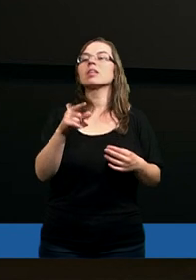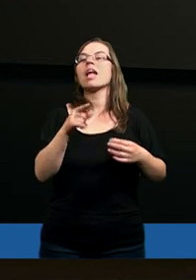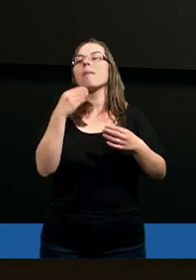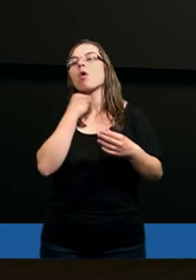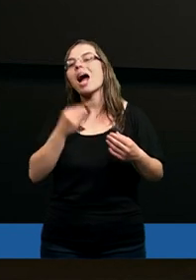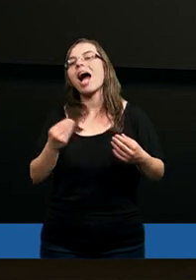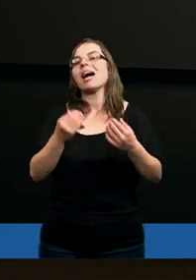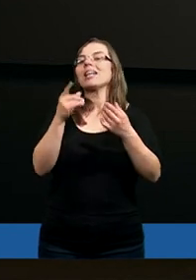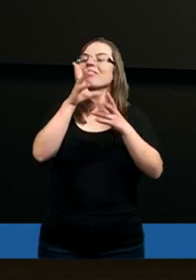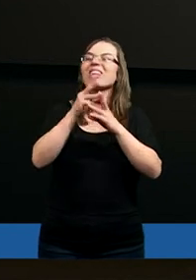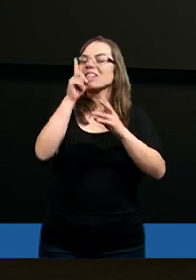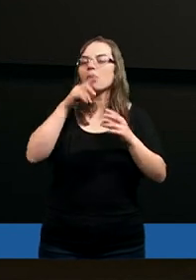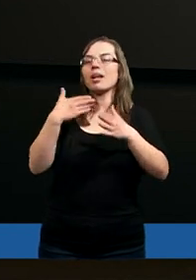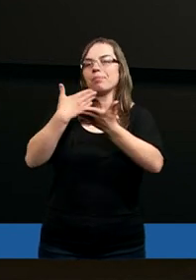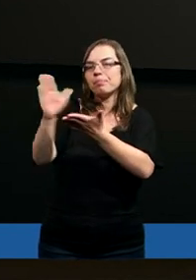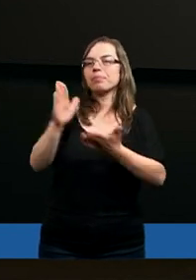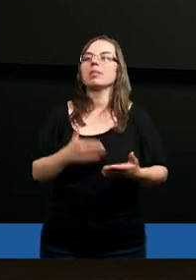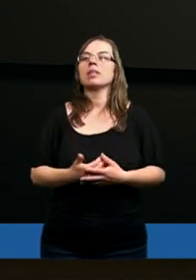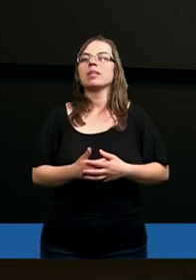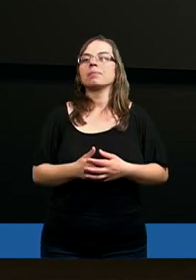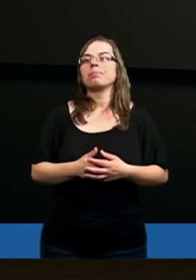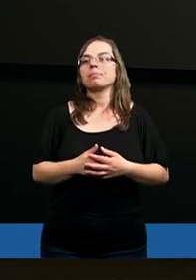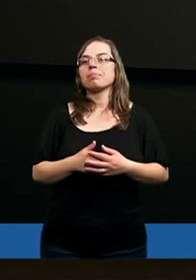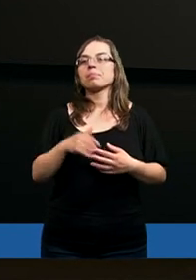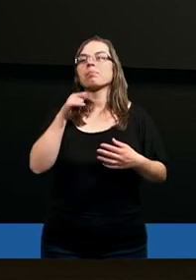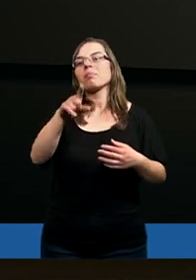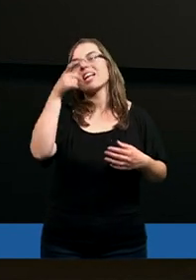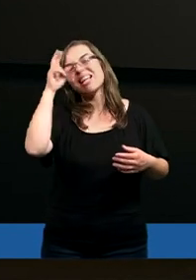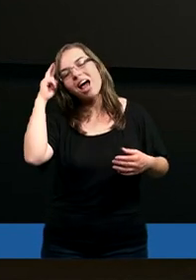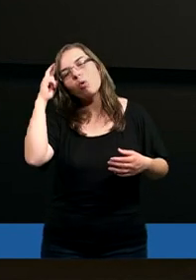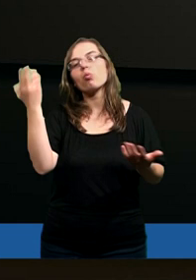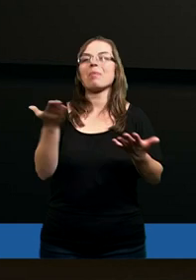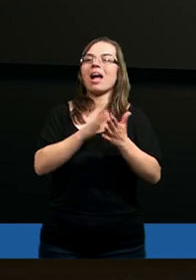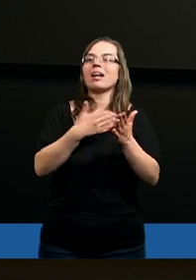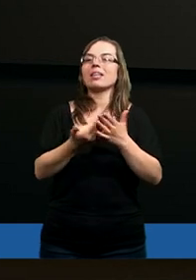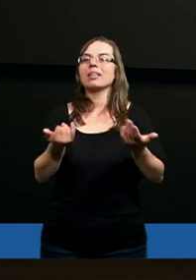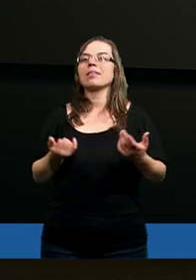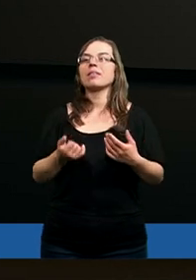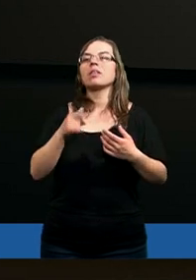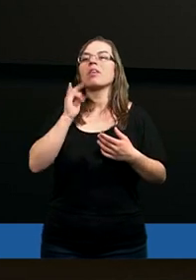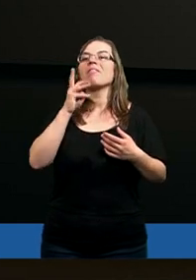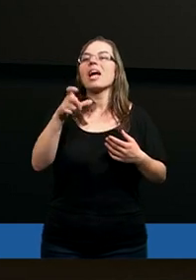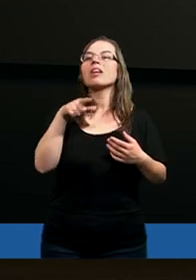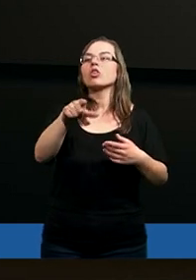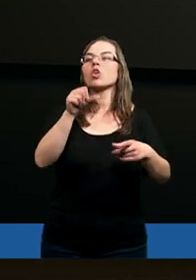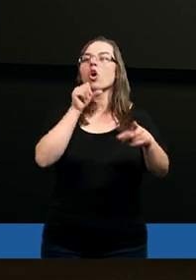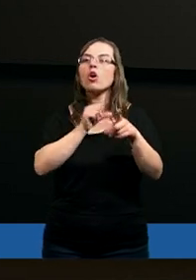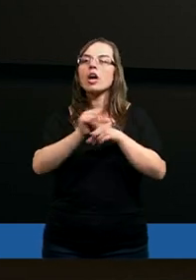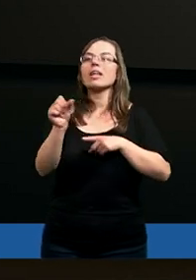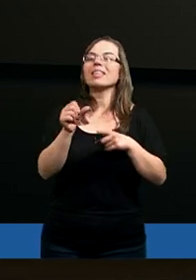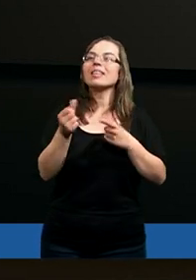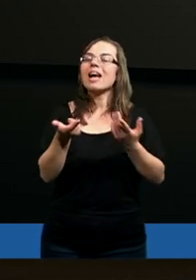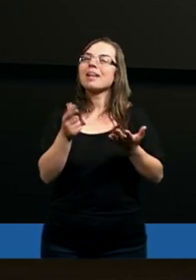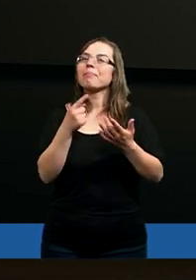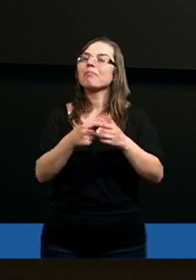Są pogardzani. Czytamy o ludziach, którzy są zuchwali, zarozumiali. A więc to zwiedzenie,